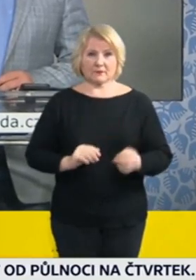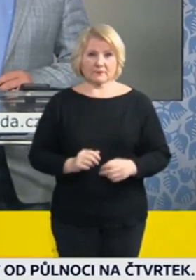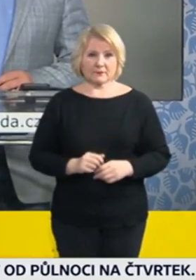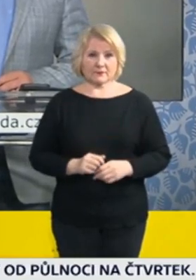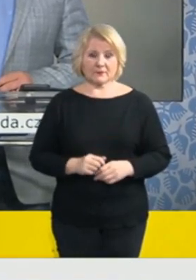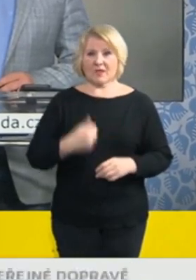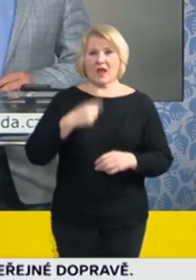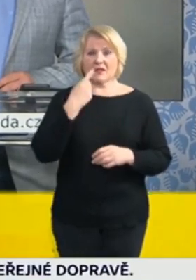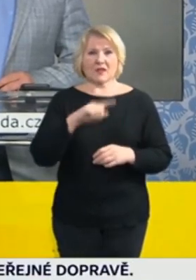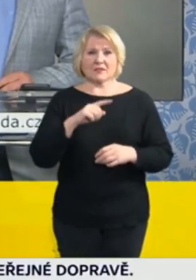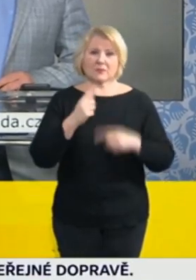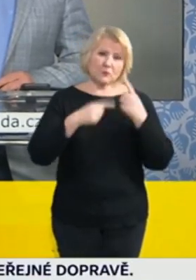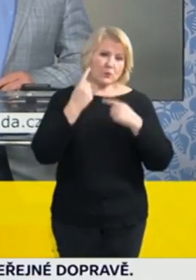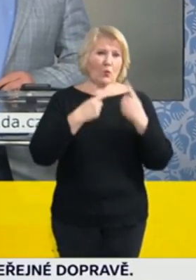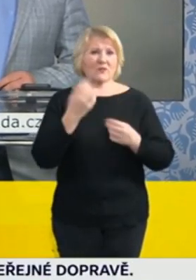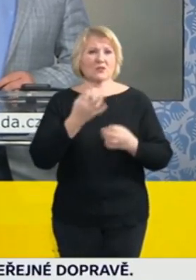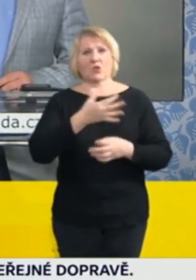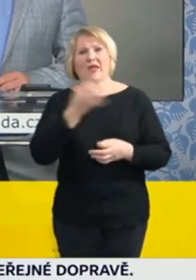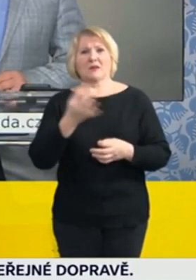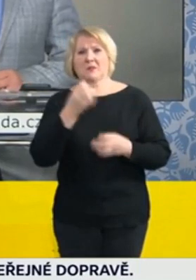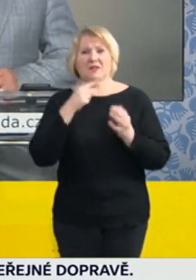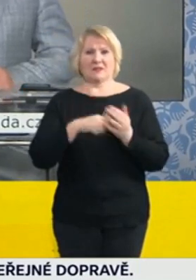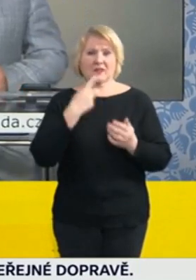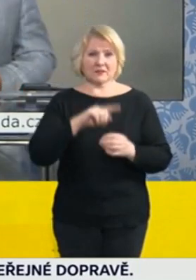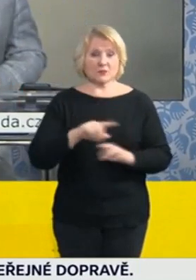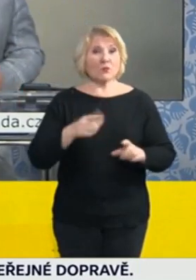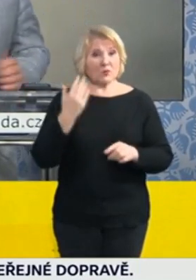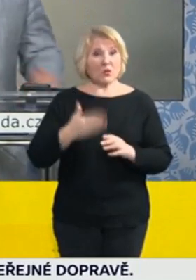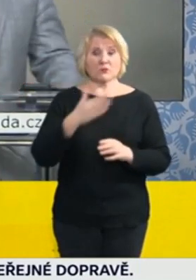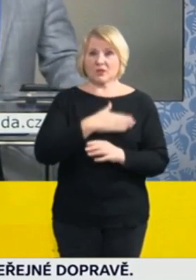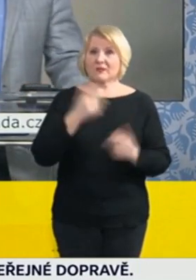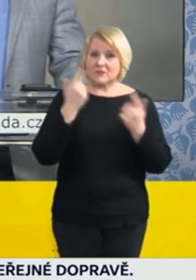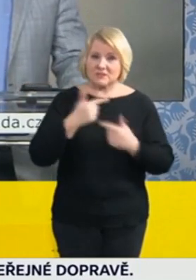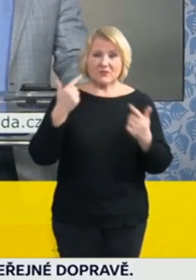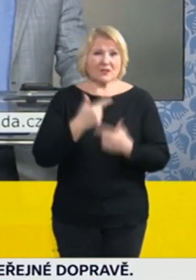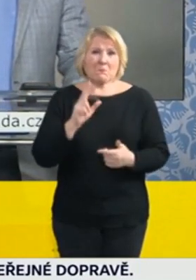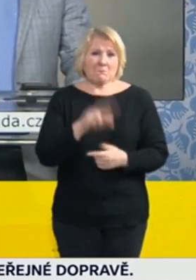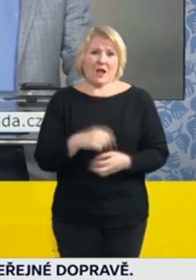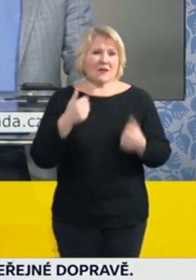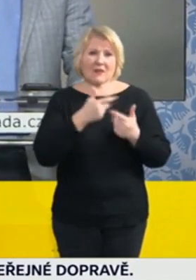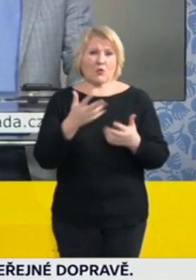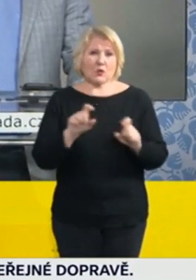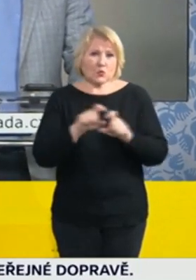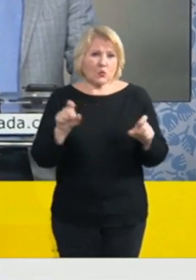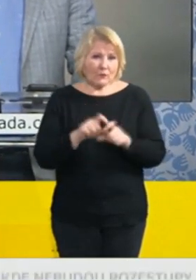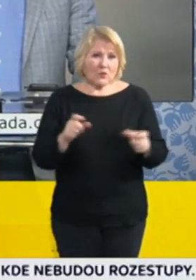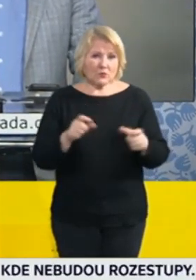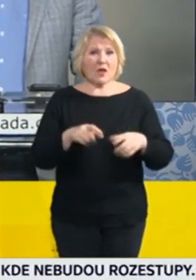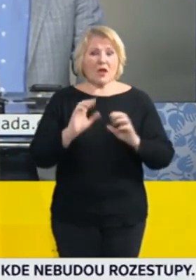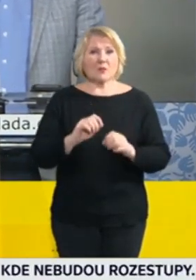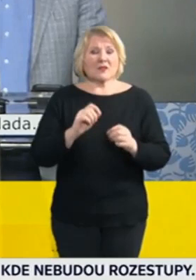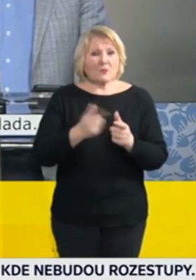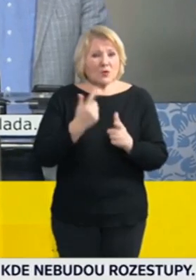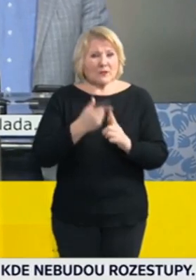nějakých termínech, protože jak jsem se snažil vysvětlit, těch faktorů je tam více pro návrat žáků a studentů do škol,